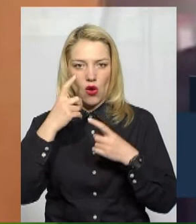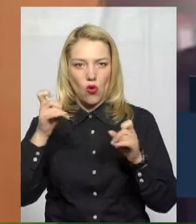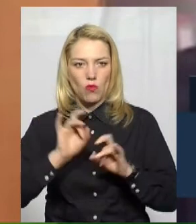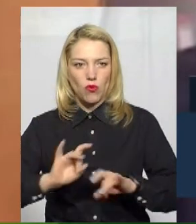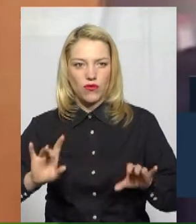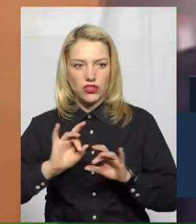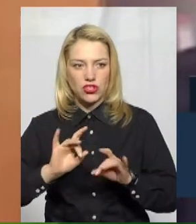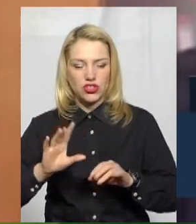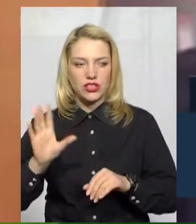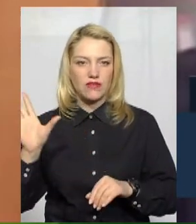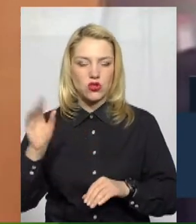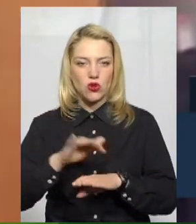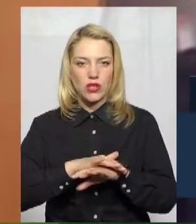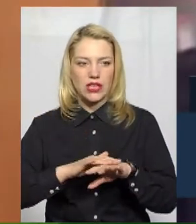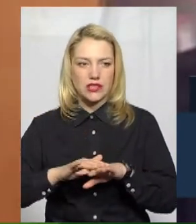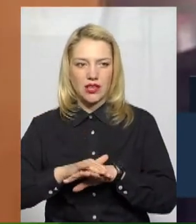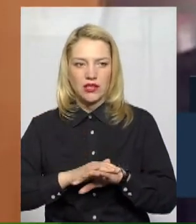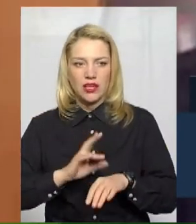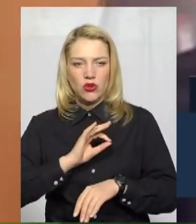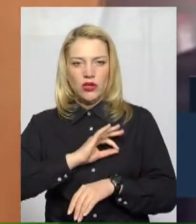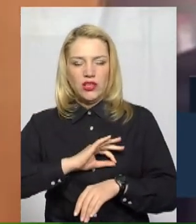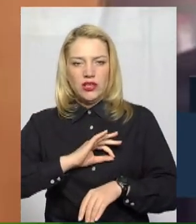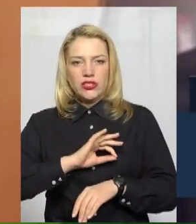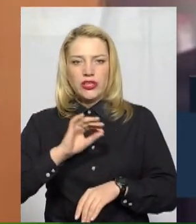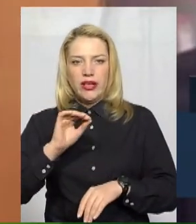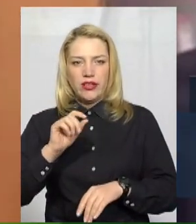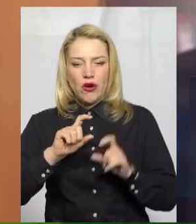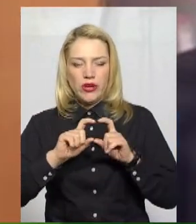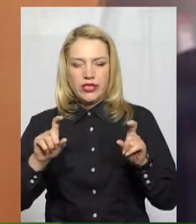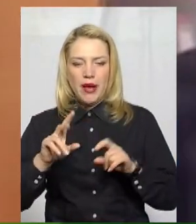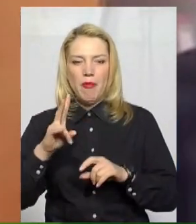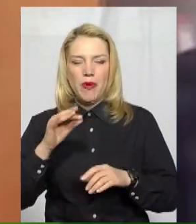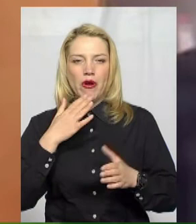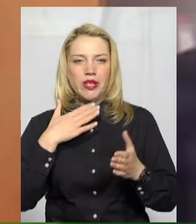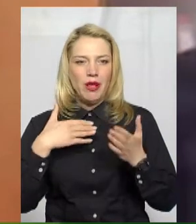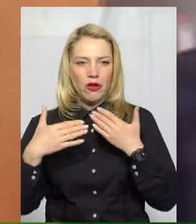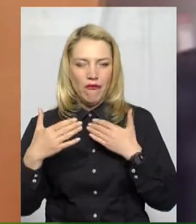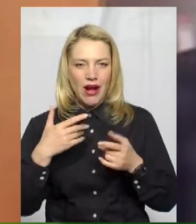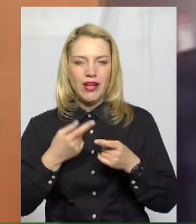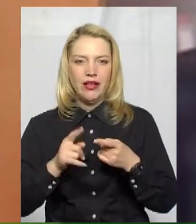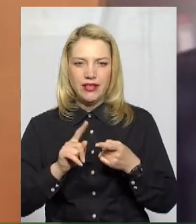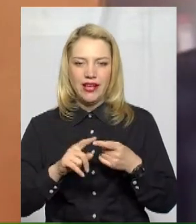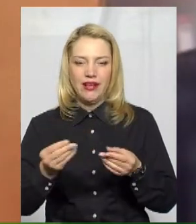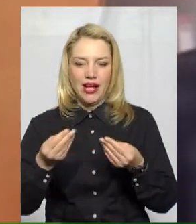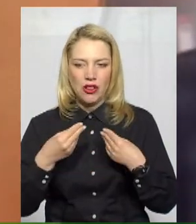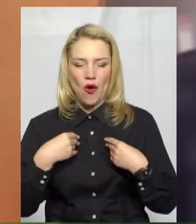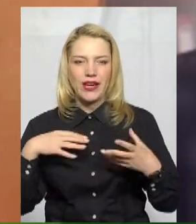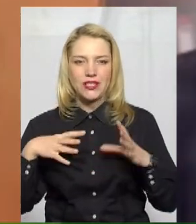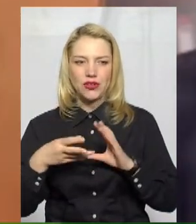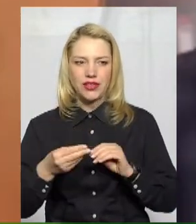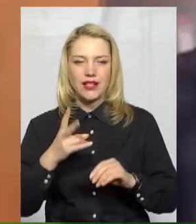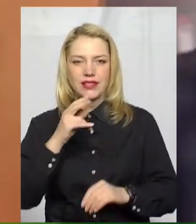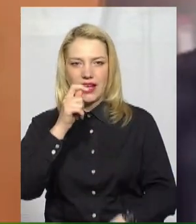населення, юридичних осіб про канали спілкування. І це нам дало результат. У нас за квітень,